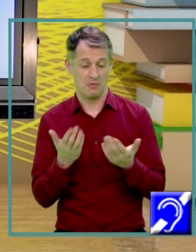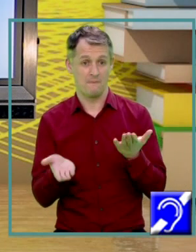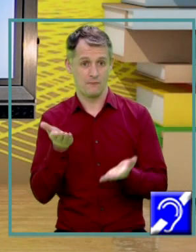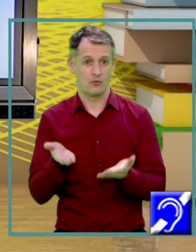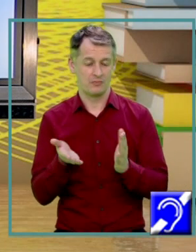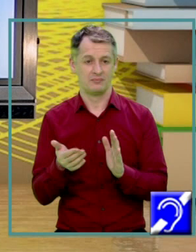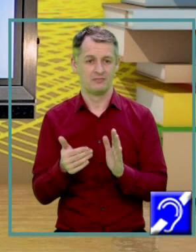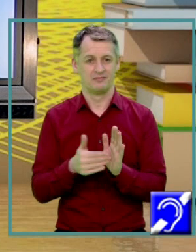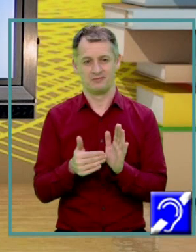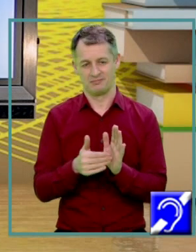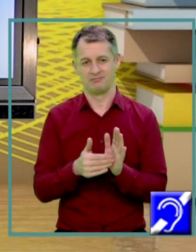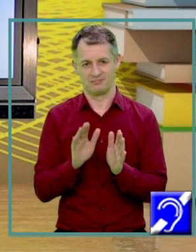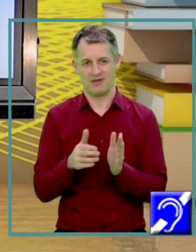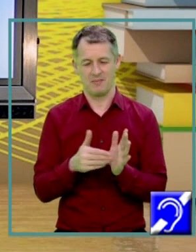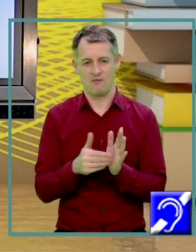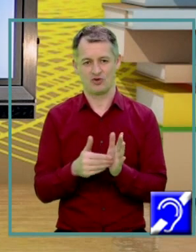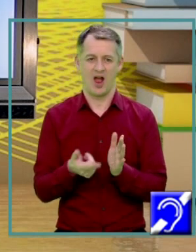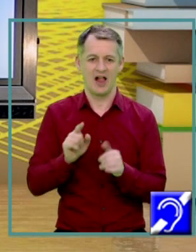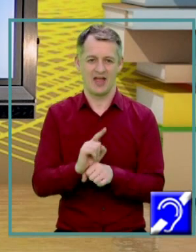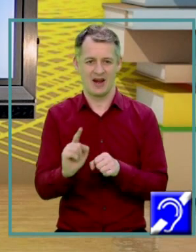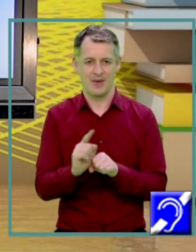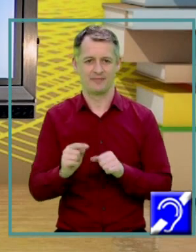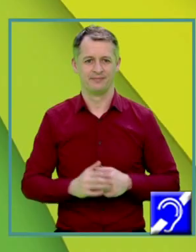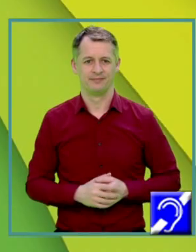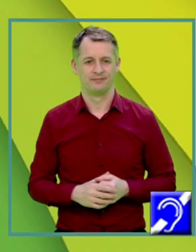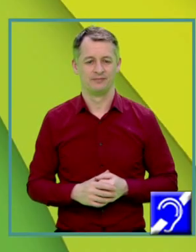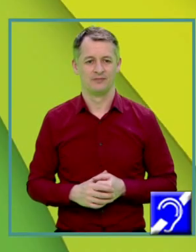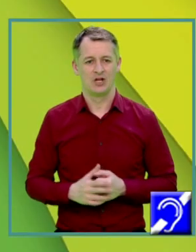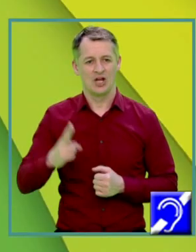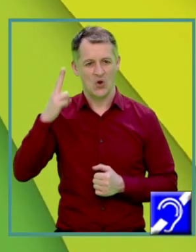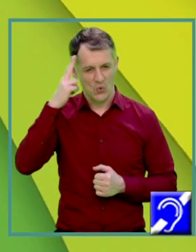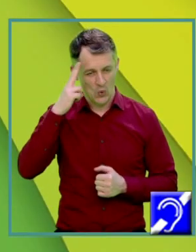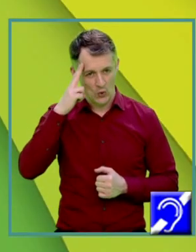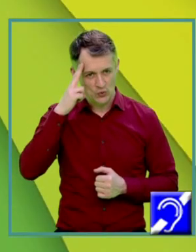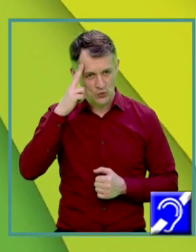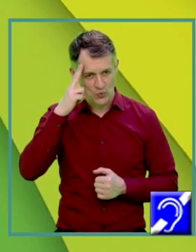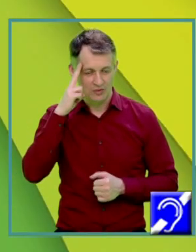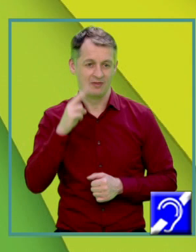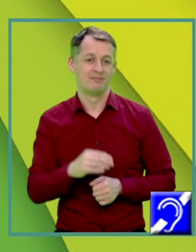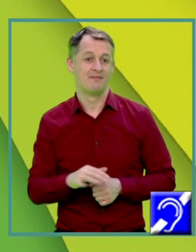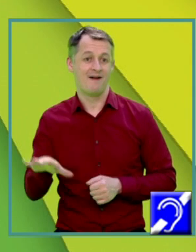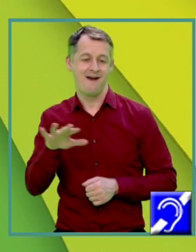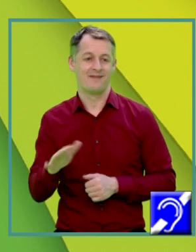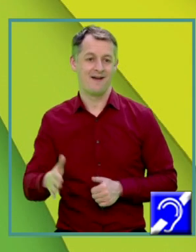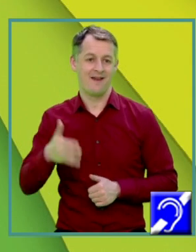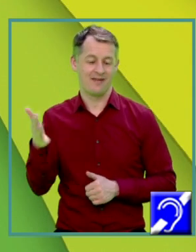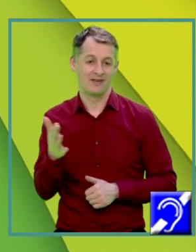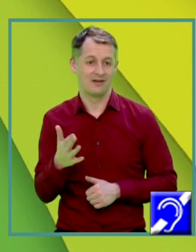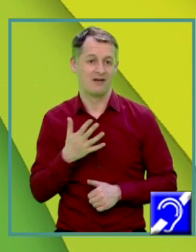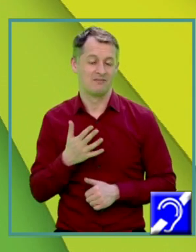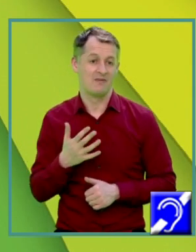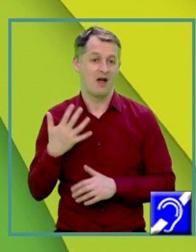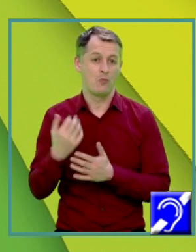Vă dați seama că mai avem nevoie și de alte elemente Cunoscând area laterală, de data aceasta am preferat formula